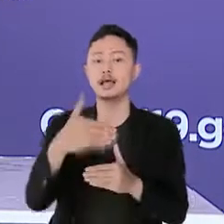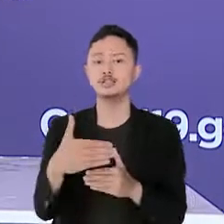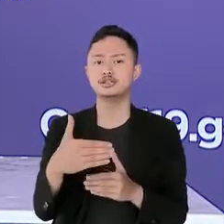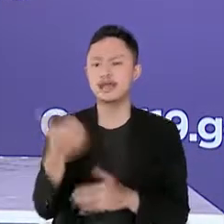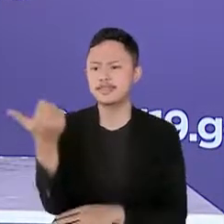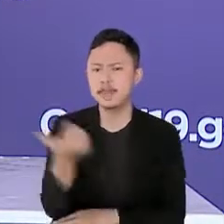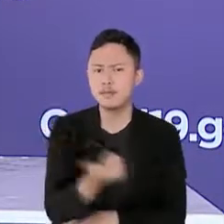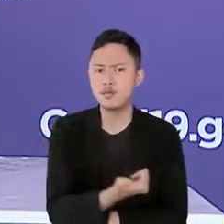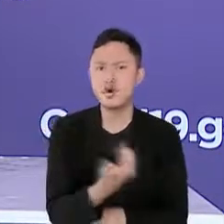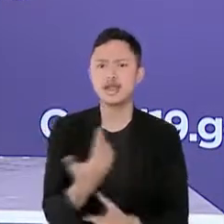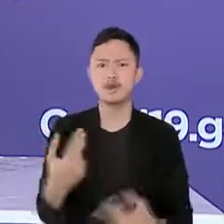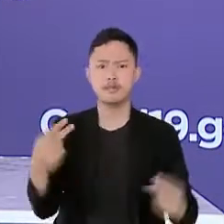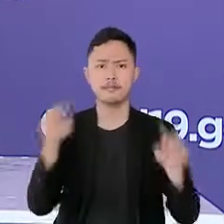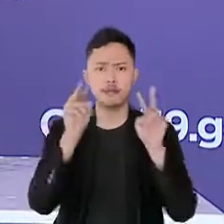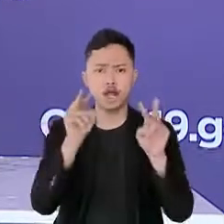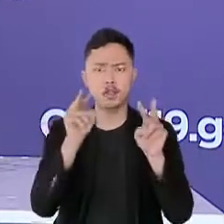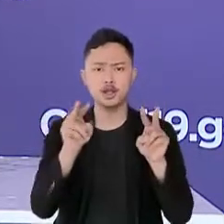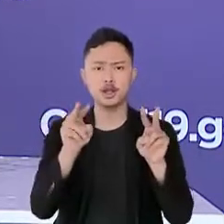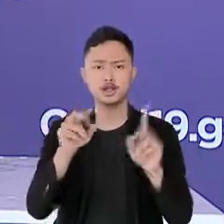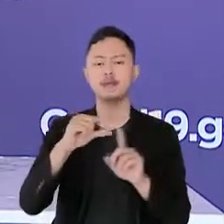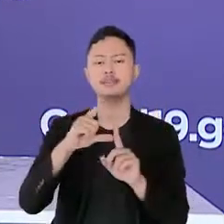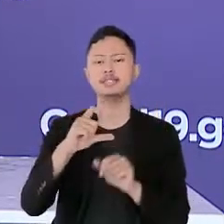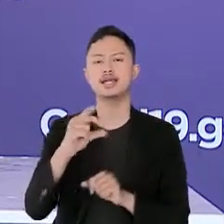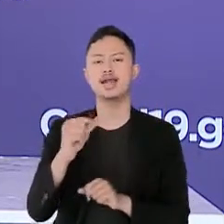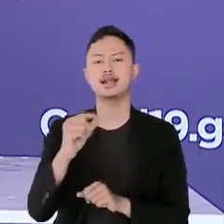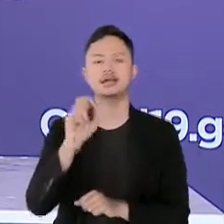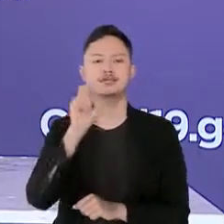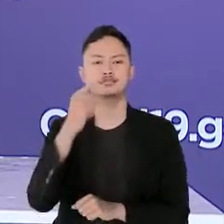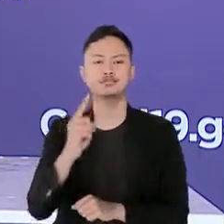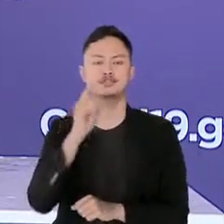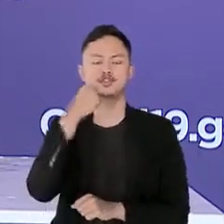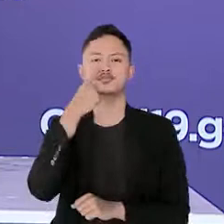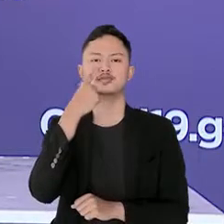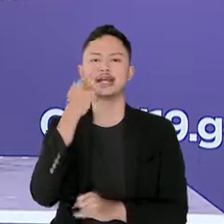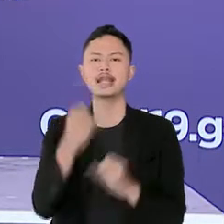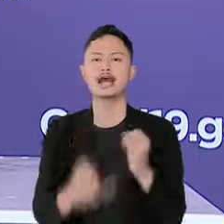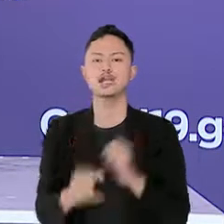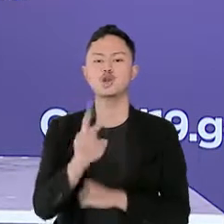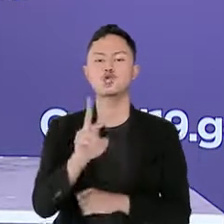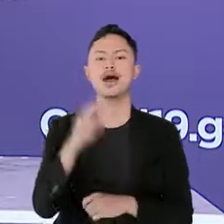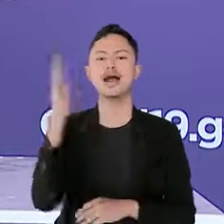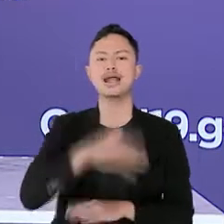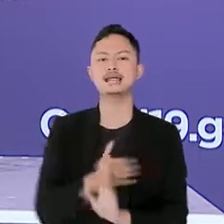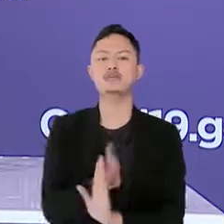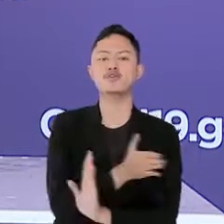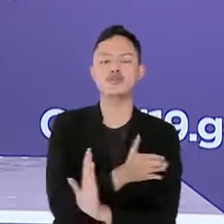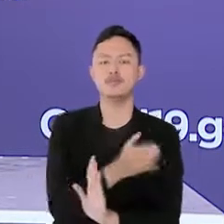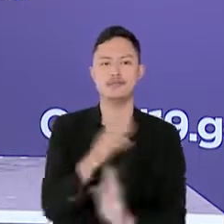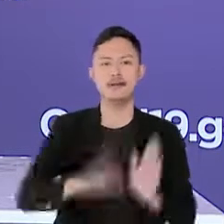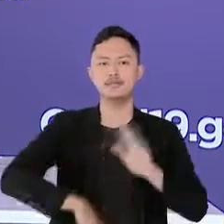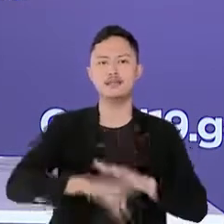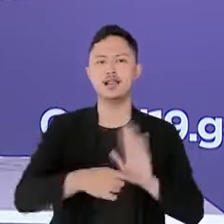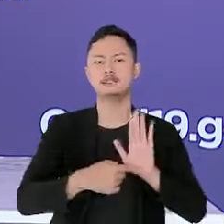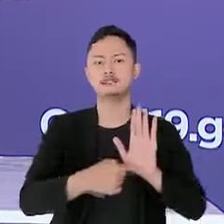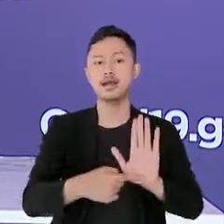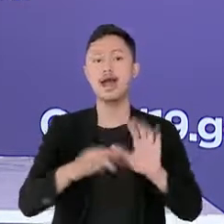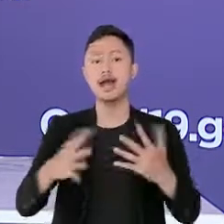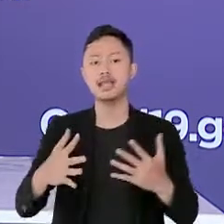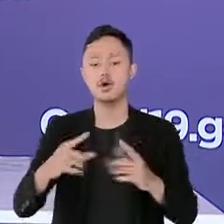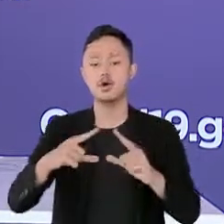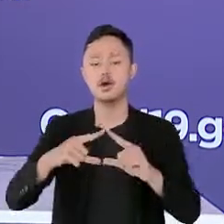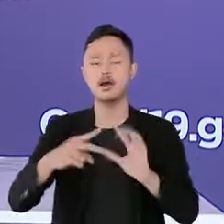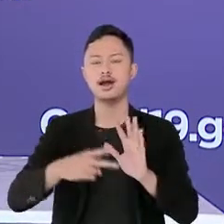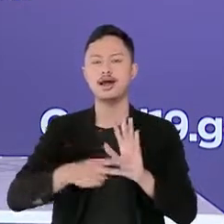penonton menunjukkan hasil negatif tes PCR 2x24 jam atau hasil negatif tes antigen 1x24